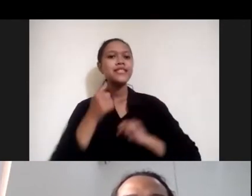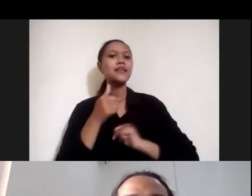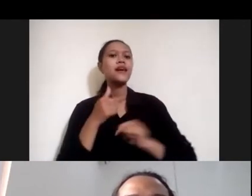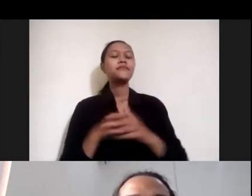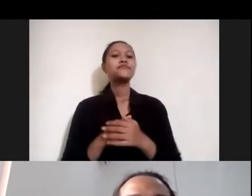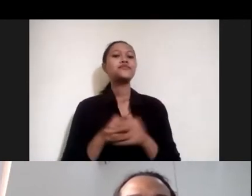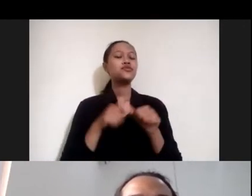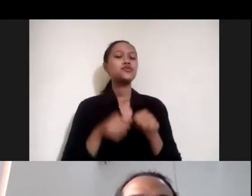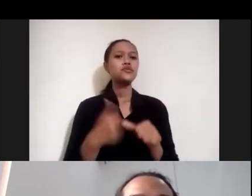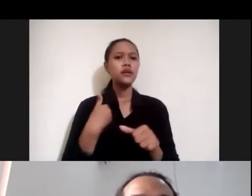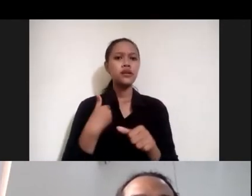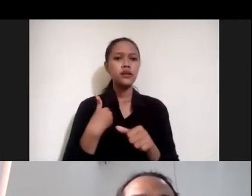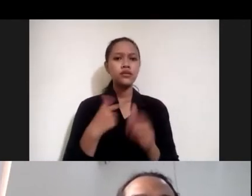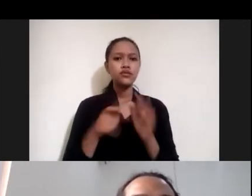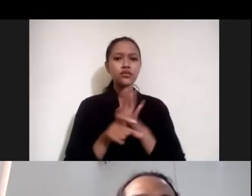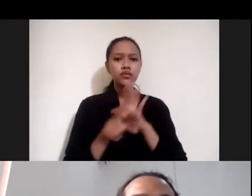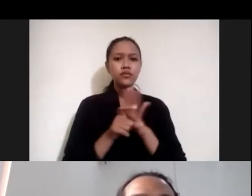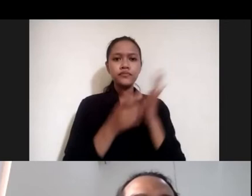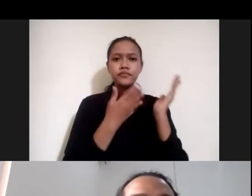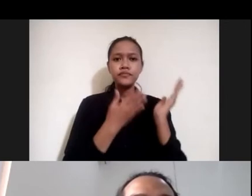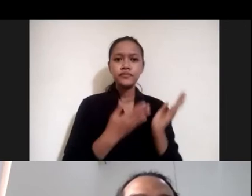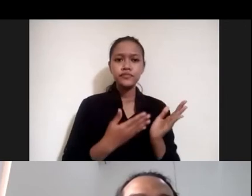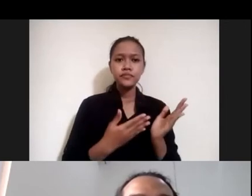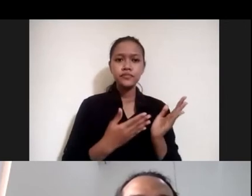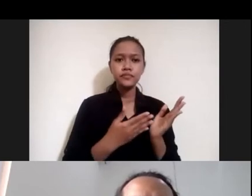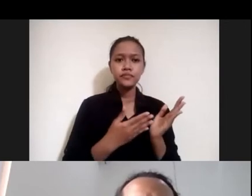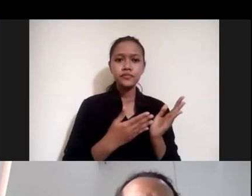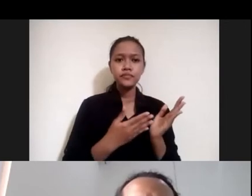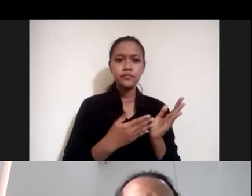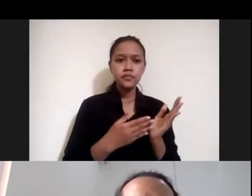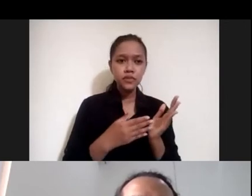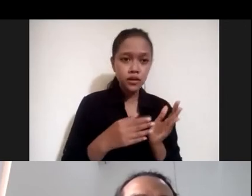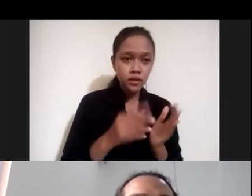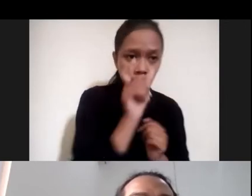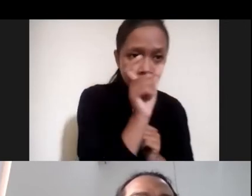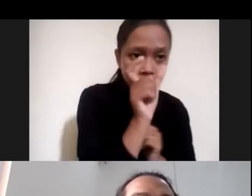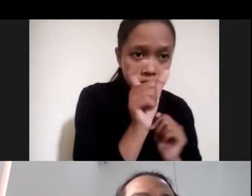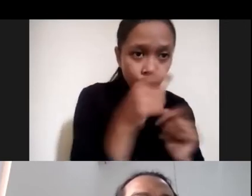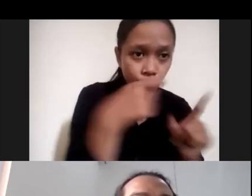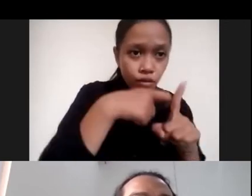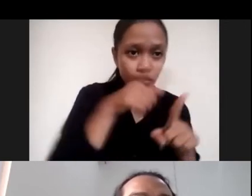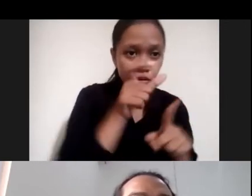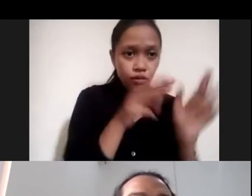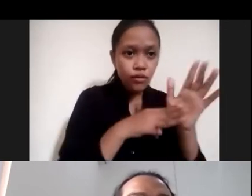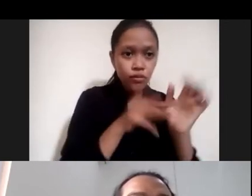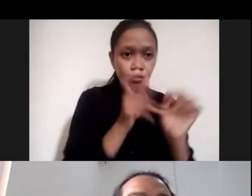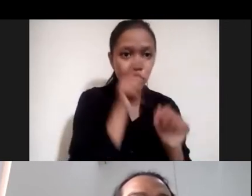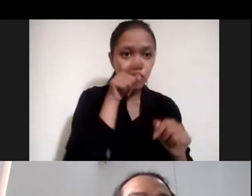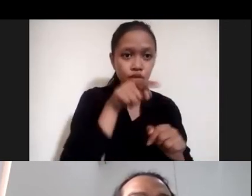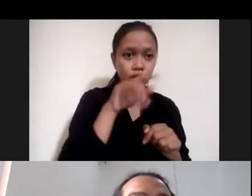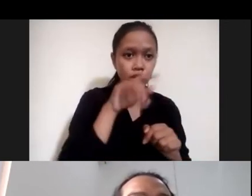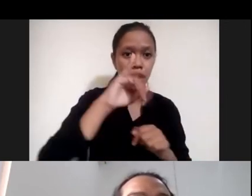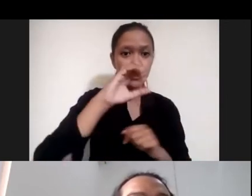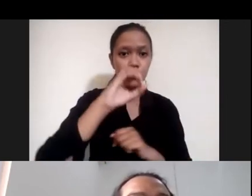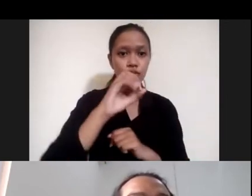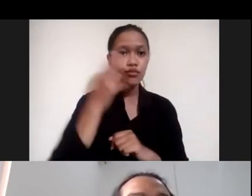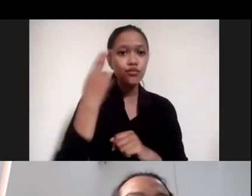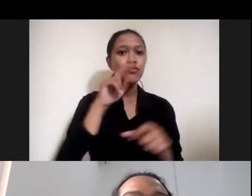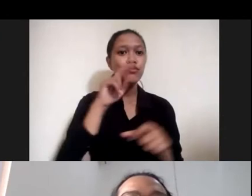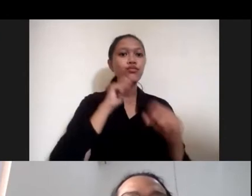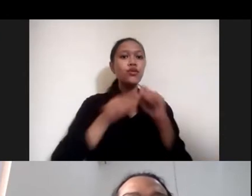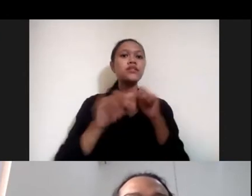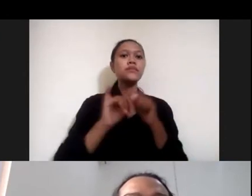ini misalnya kumu.io ini untuk bikin kayak pohon